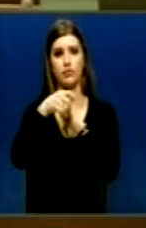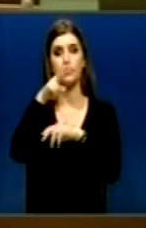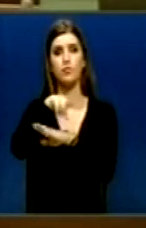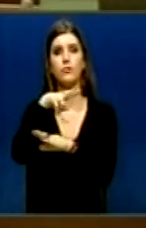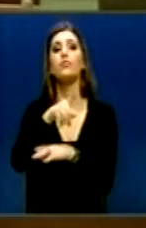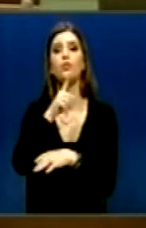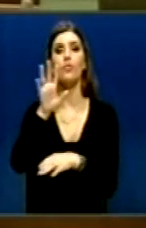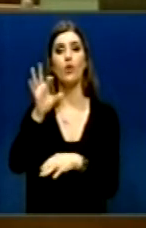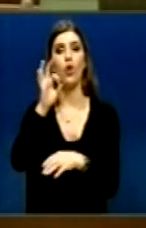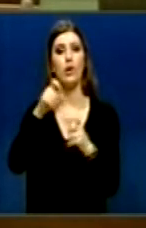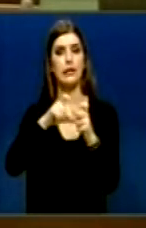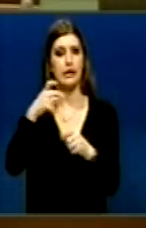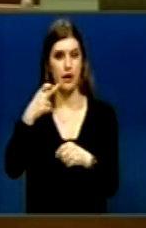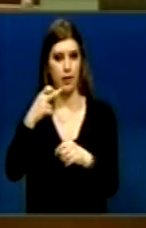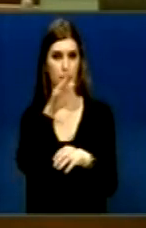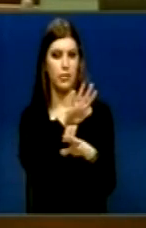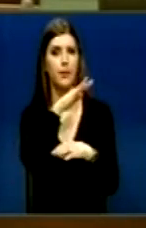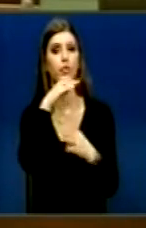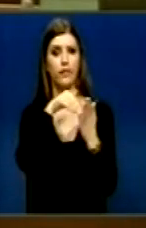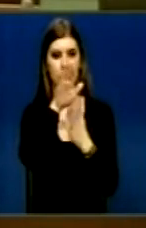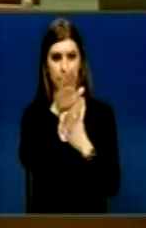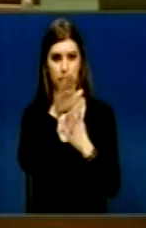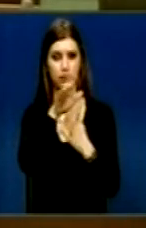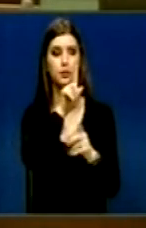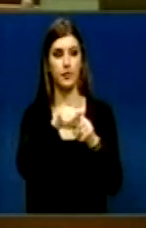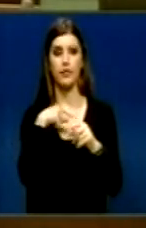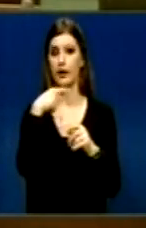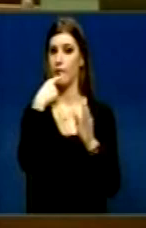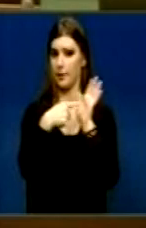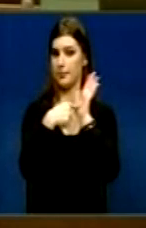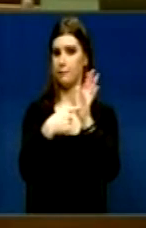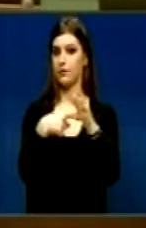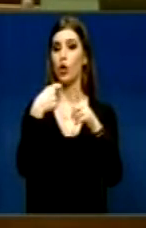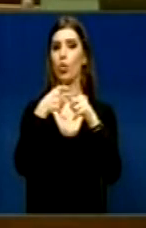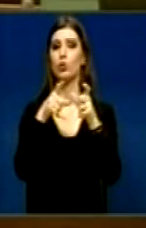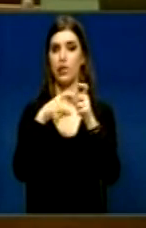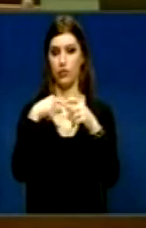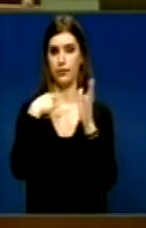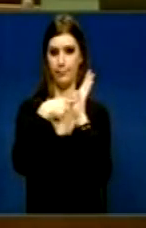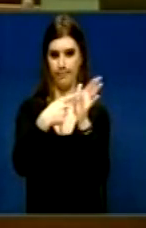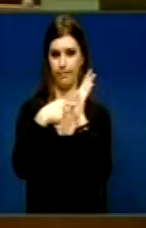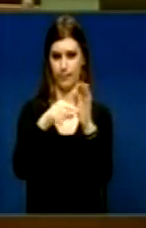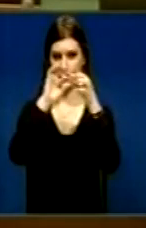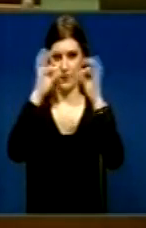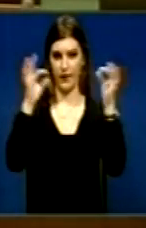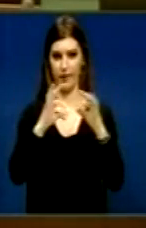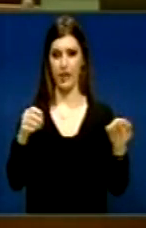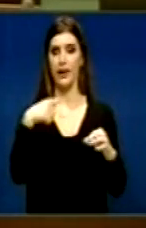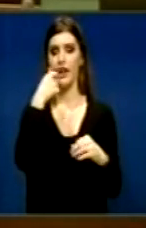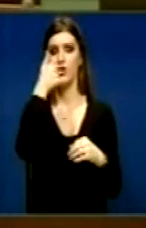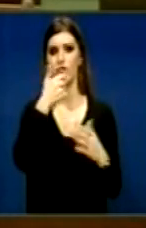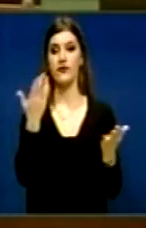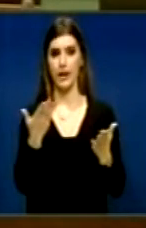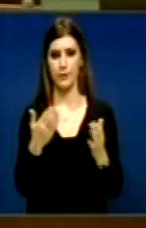teritorit Natyresht Për ja ulezoj për të ashtenjë në kushtetutu Se me gjast se këtë të njëzun i kohët gjatë Nuk për edhe në që akonda Nenë në që të rëtënë Në thërë të të të Pikë dhe